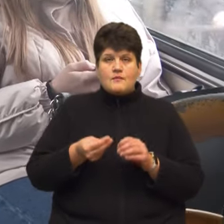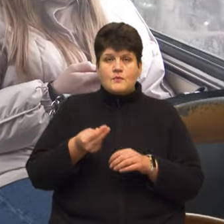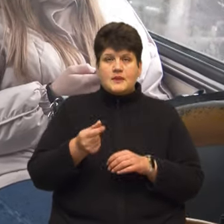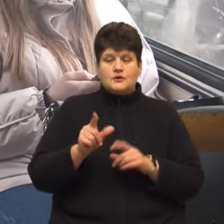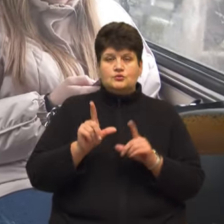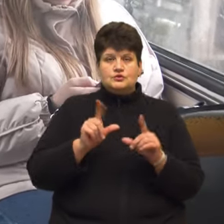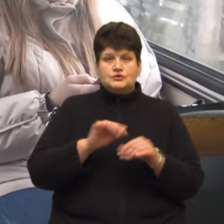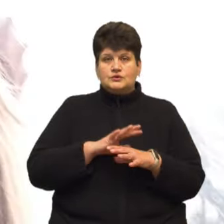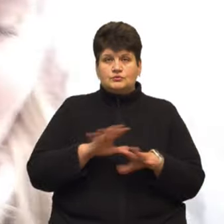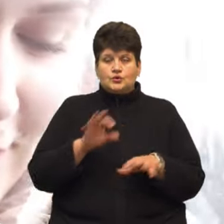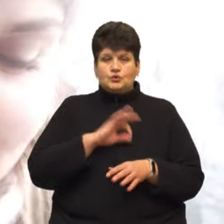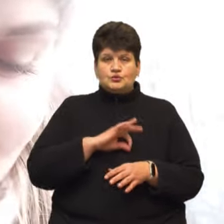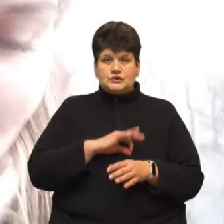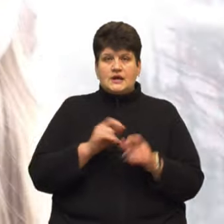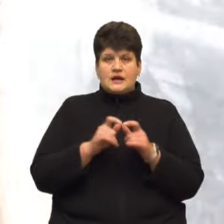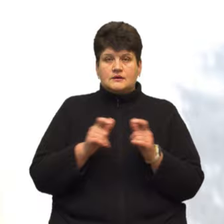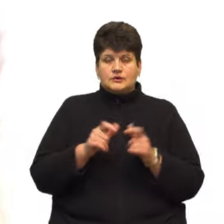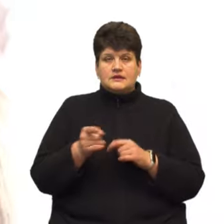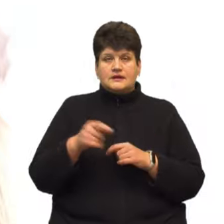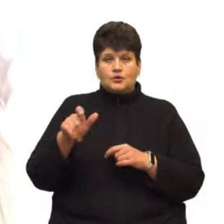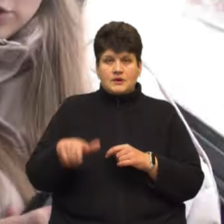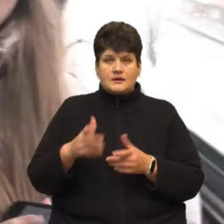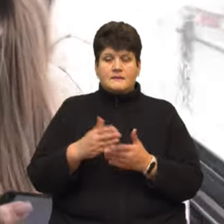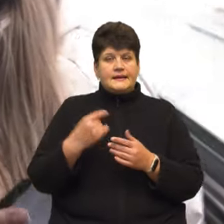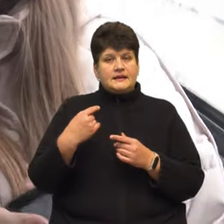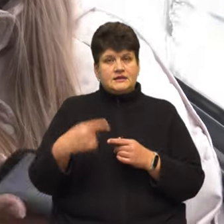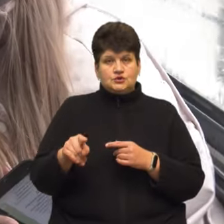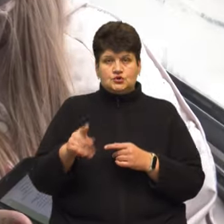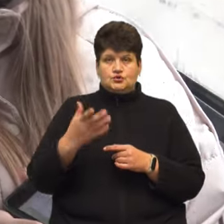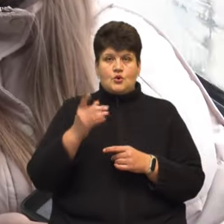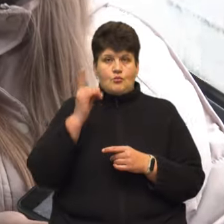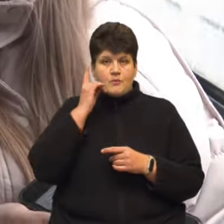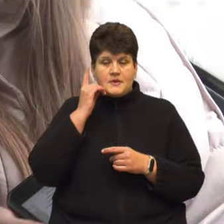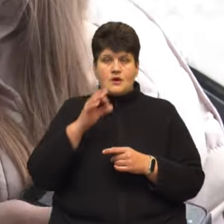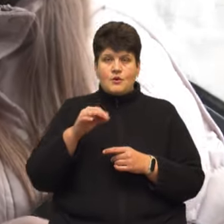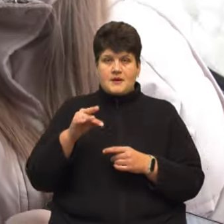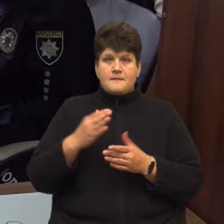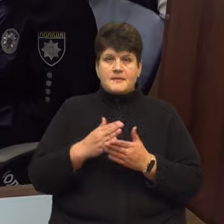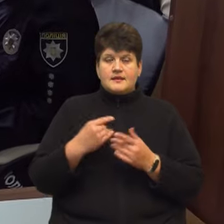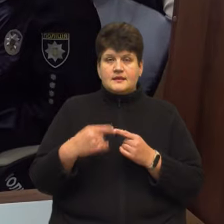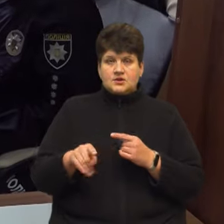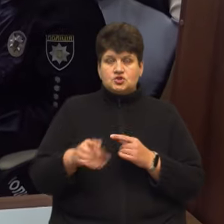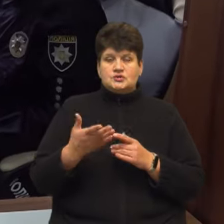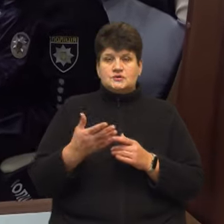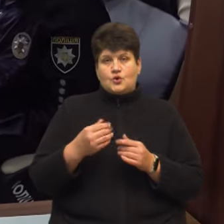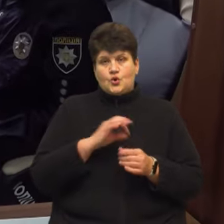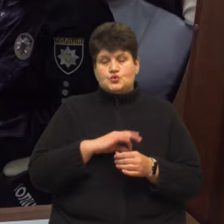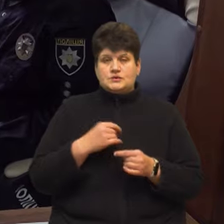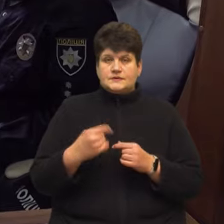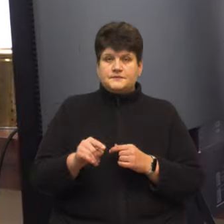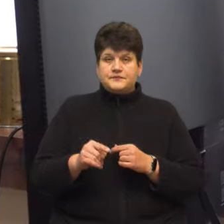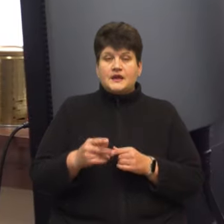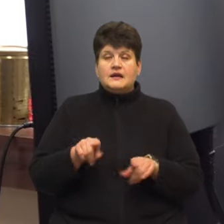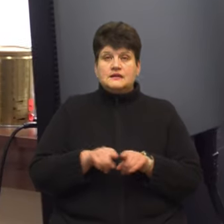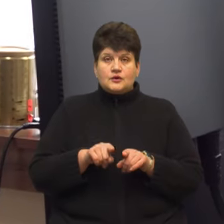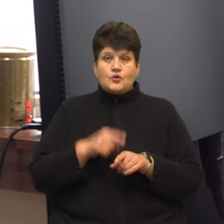покористується картою Тернополянина та має іншого мобільного оператора. Я мала ще інші стартові пакетки, зараз користуюсь. Також поліцейські повідомляють про